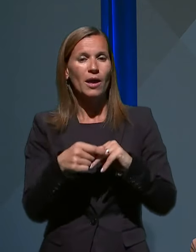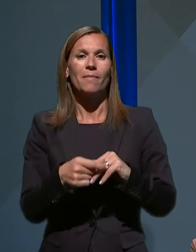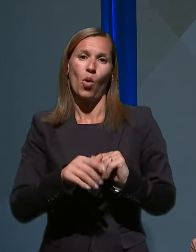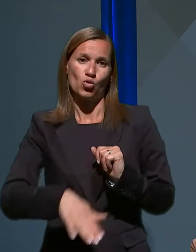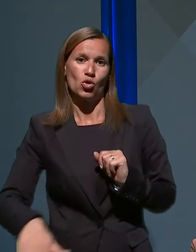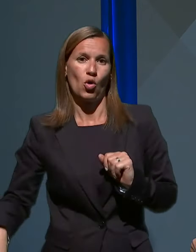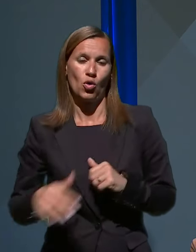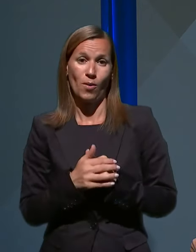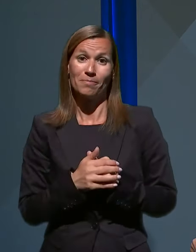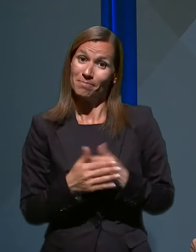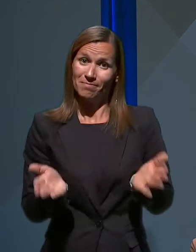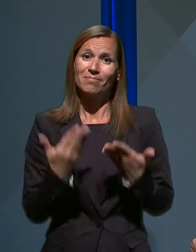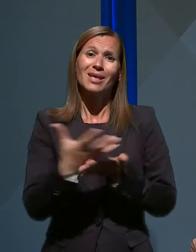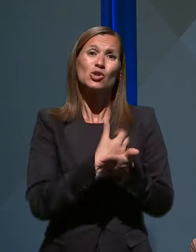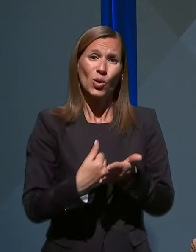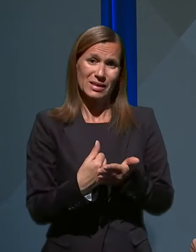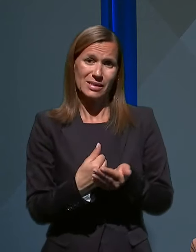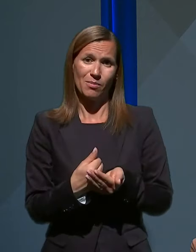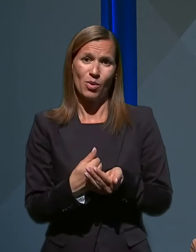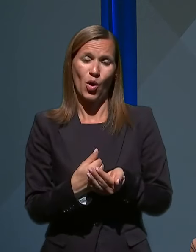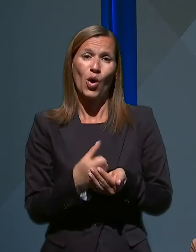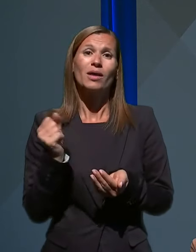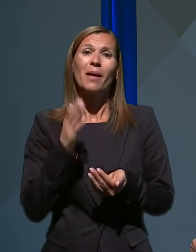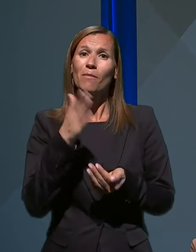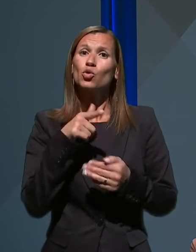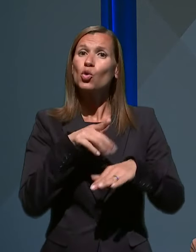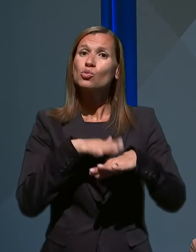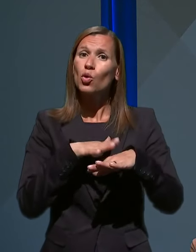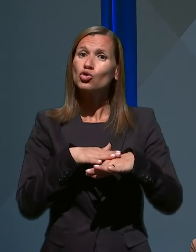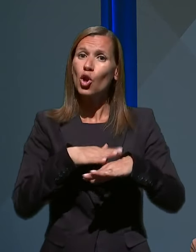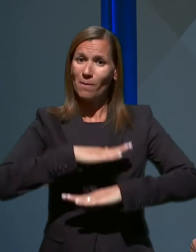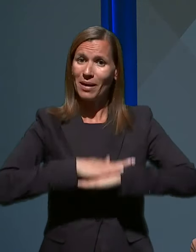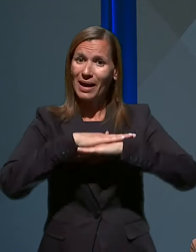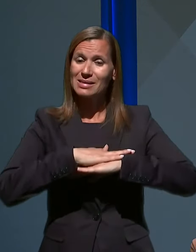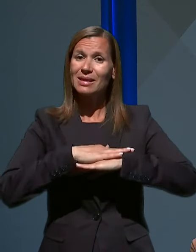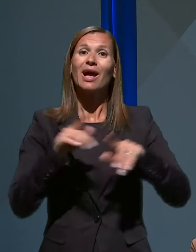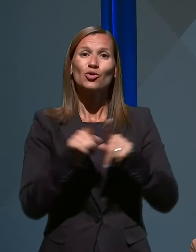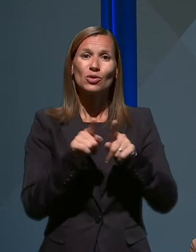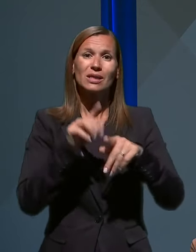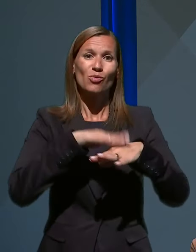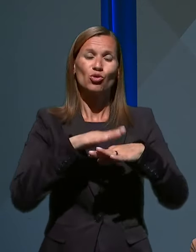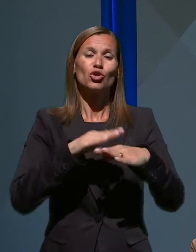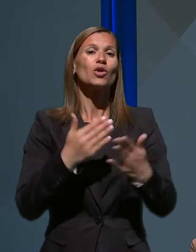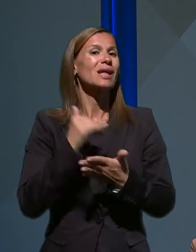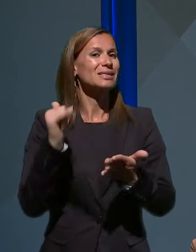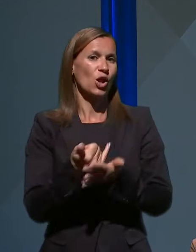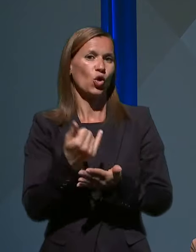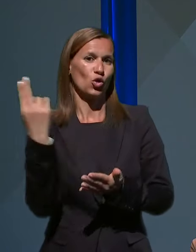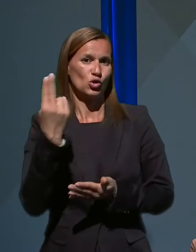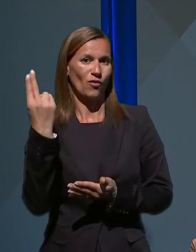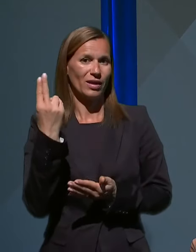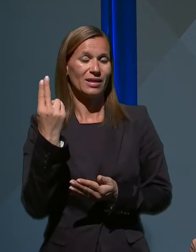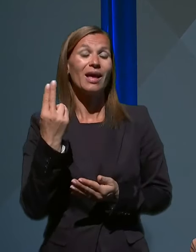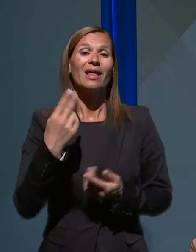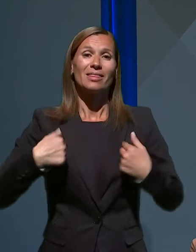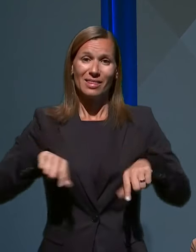Izkoristimo jih in ne bo sporočila tega praznika tudi sporočilo za celotno Slovenijo, da nas čaka